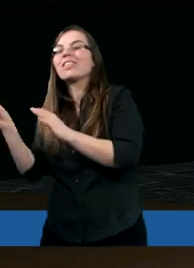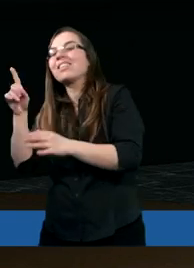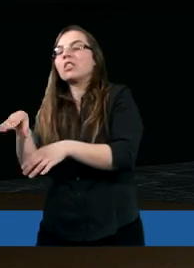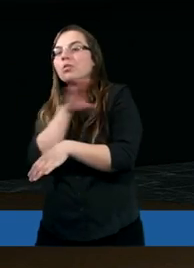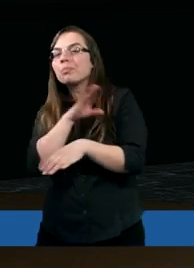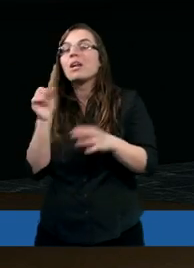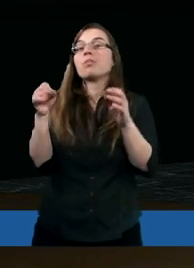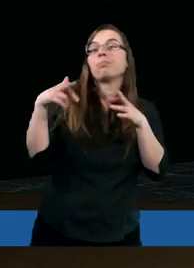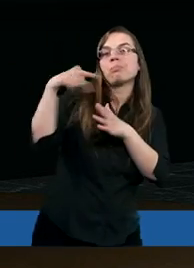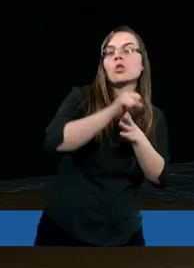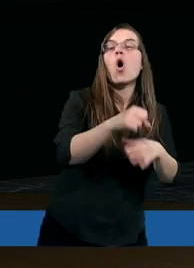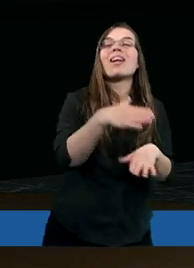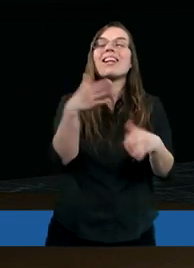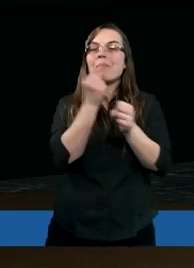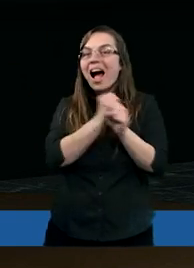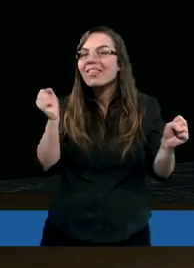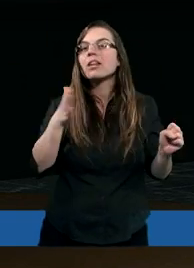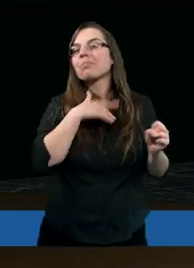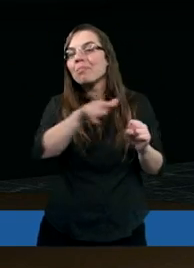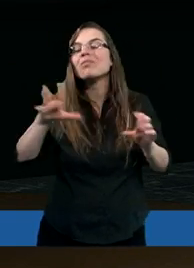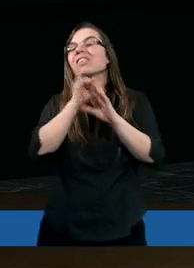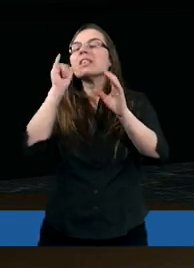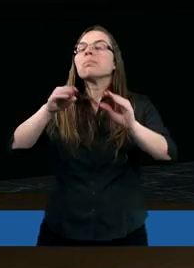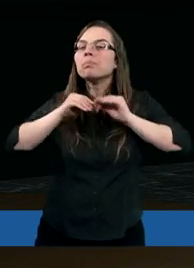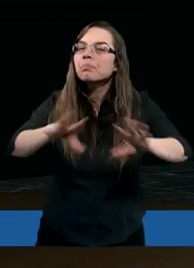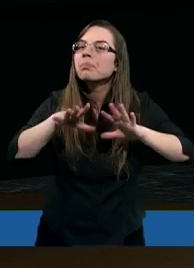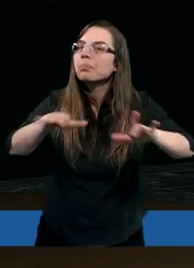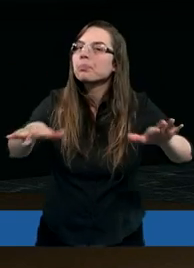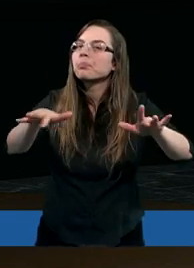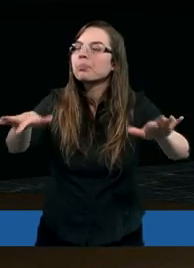śmierci, przeszliśmy do zbawienia i mamy to rozgłaszać innym.